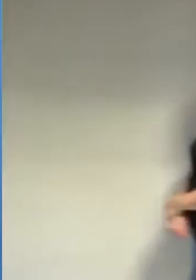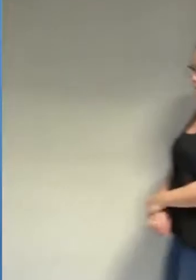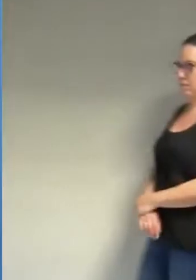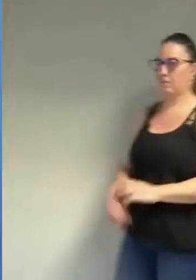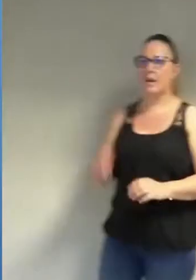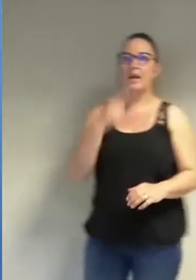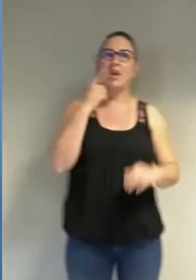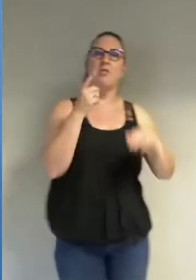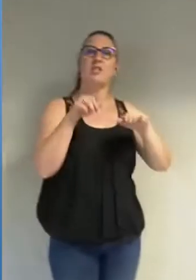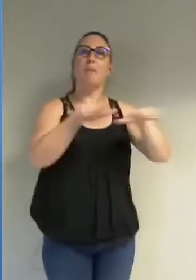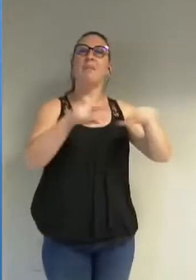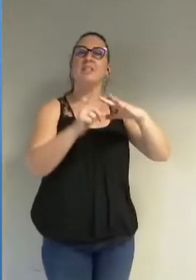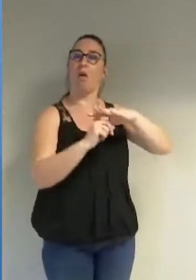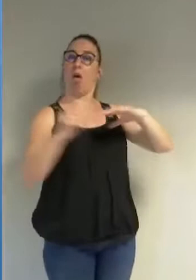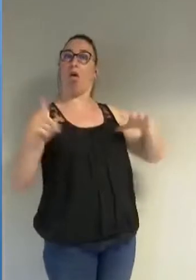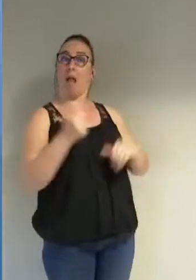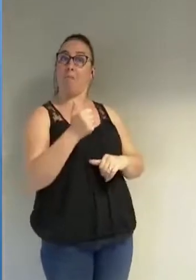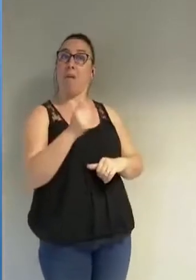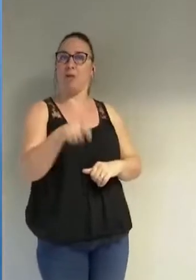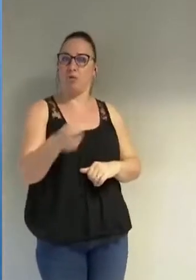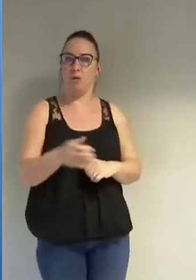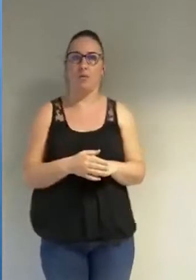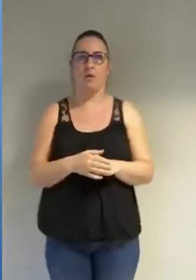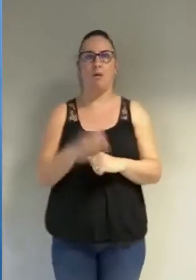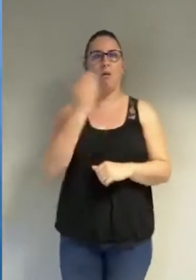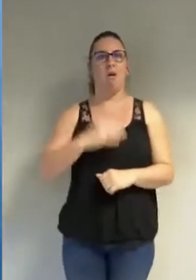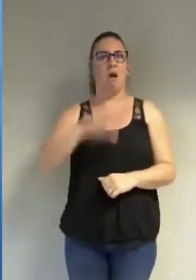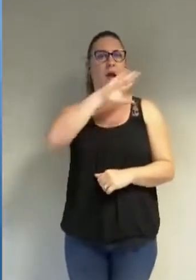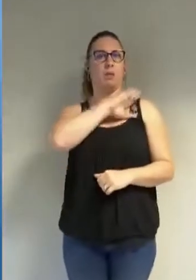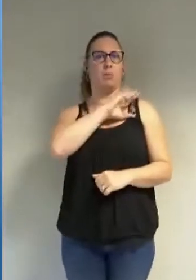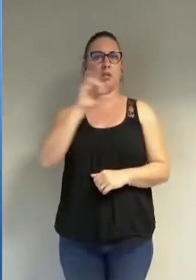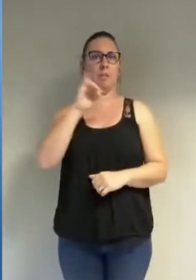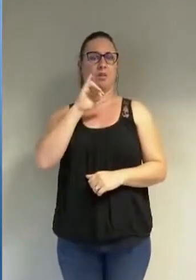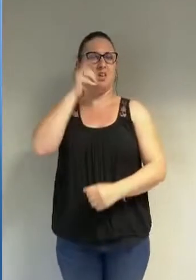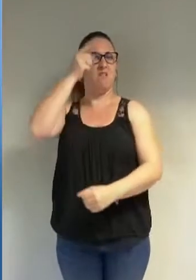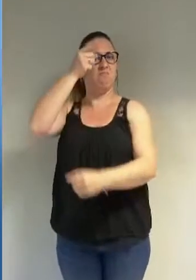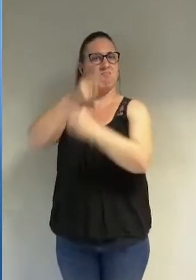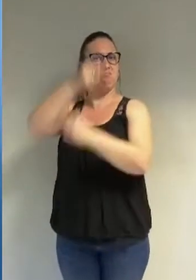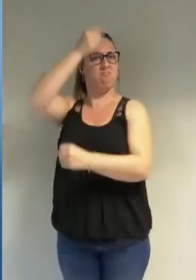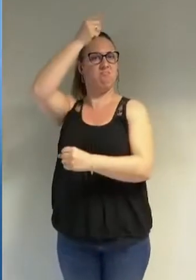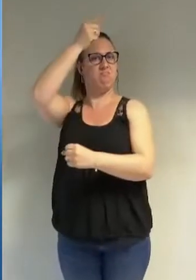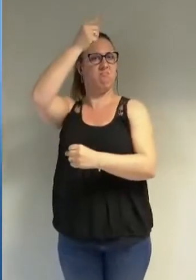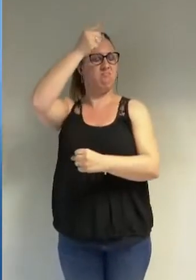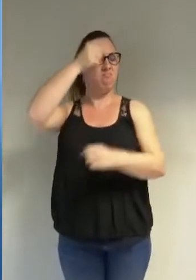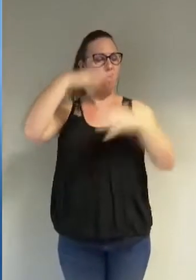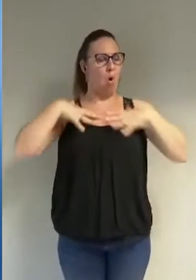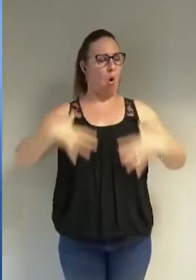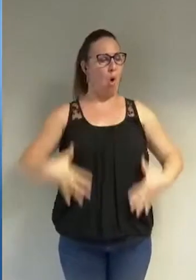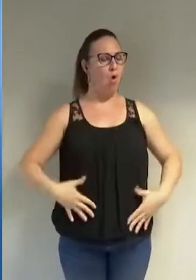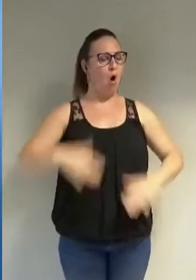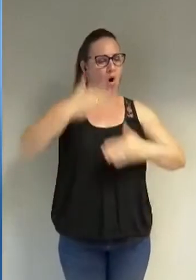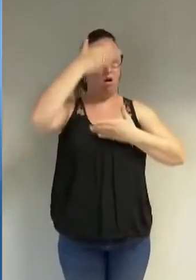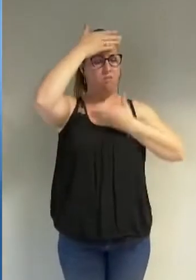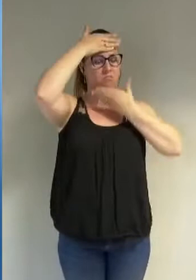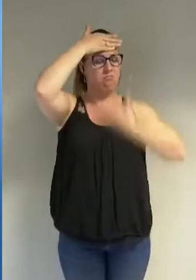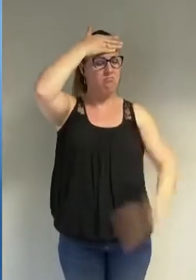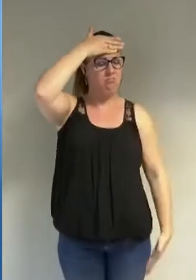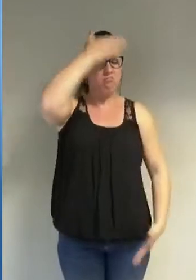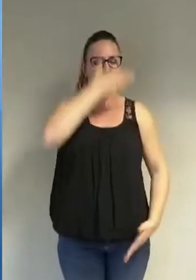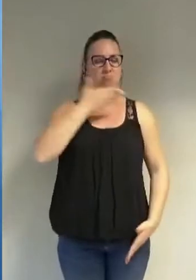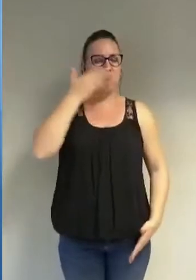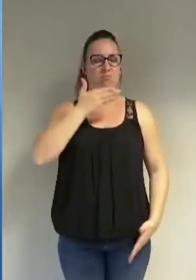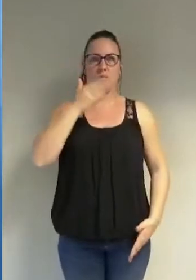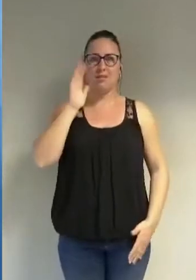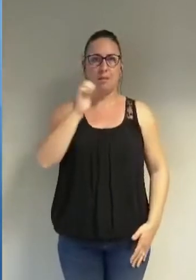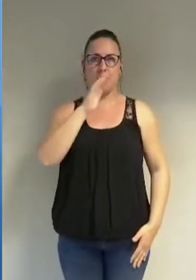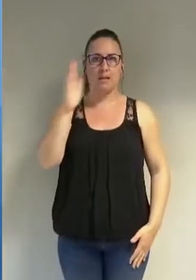Le responsable n'est plus l'ordre qui leur impose de cacher leur corps et leur tête, mais la société qui